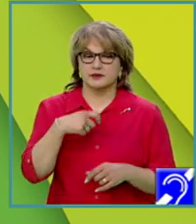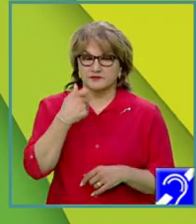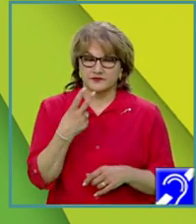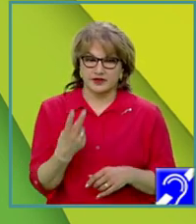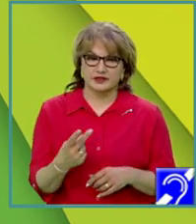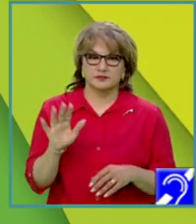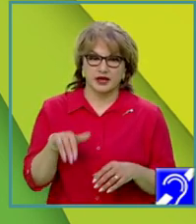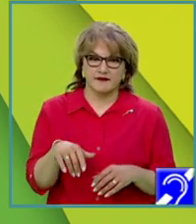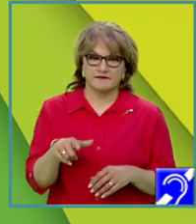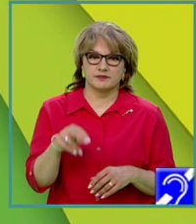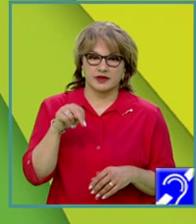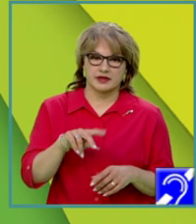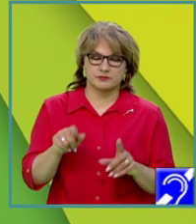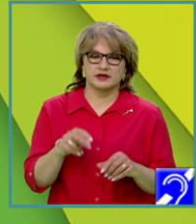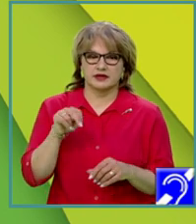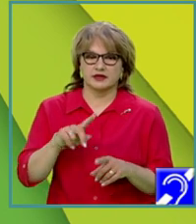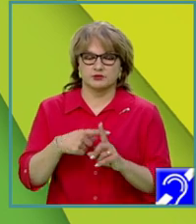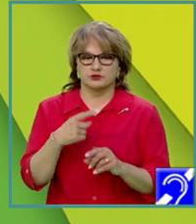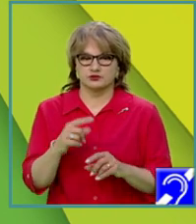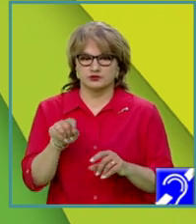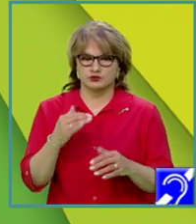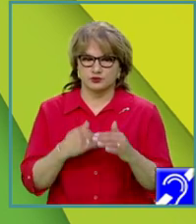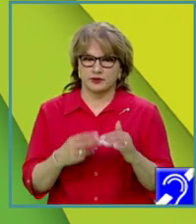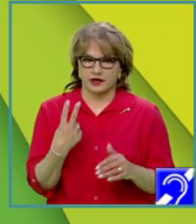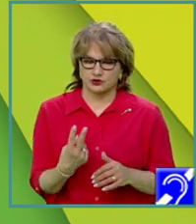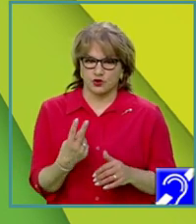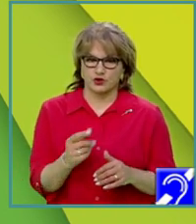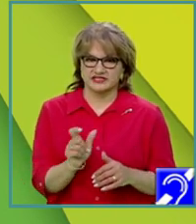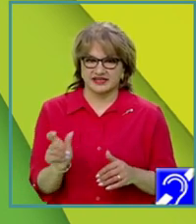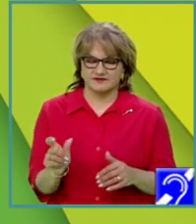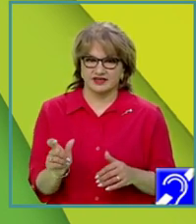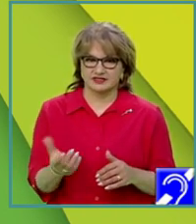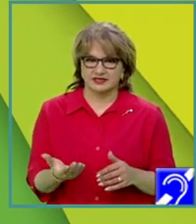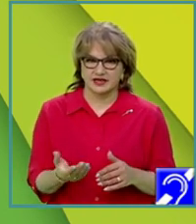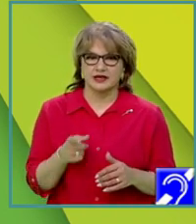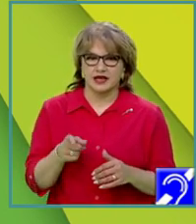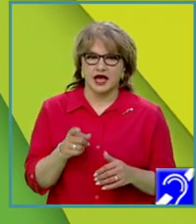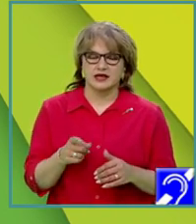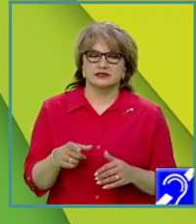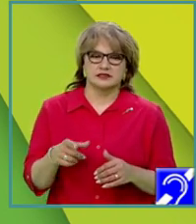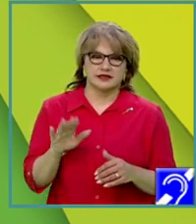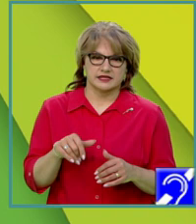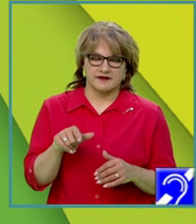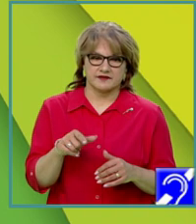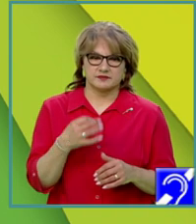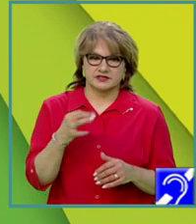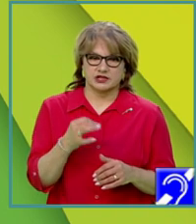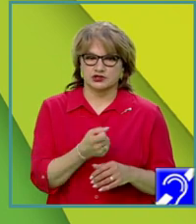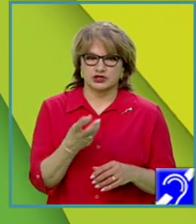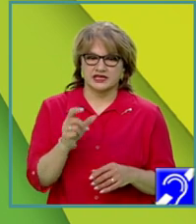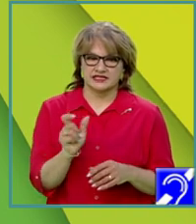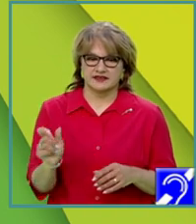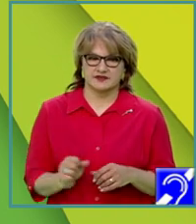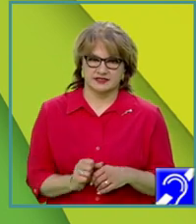că avem N pe lângă N plus 1 supra 2 secvențe. În cazul acesta vom avea 10 secvențe.